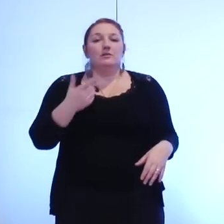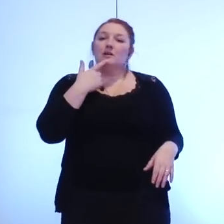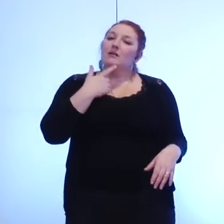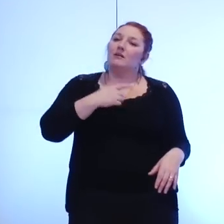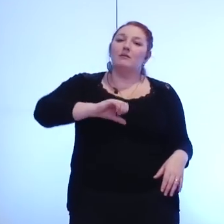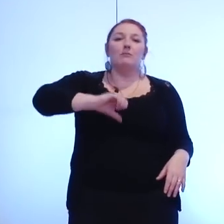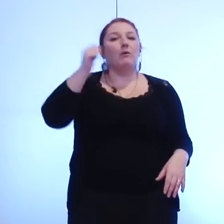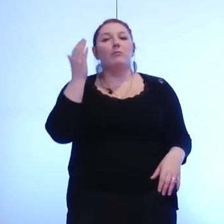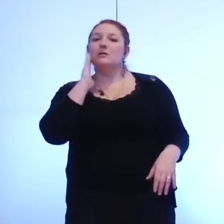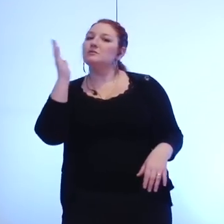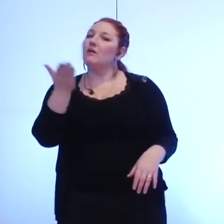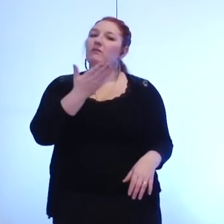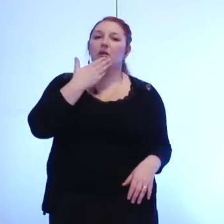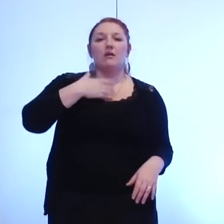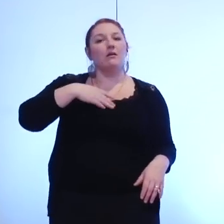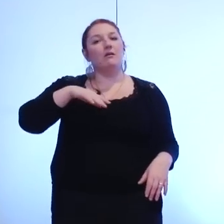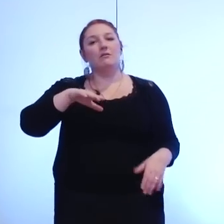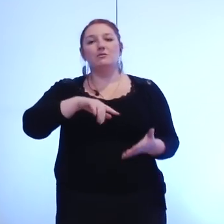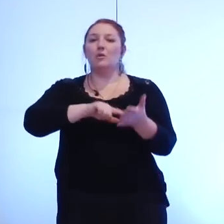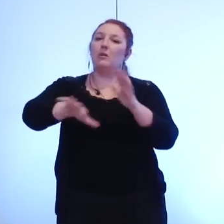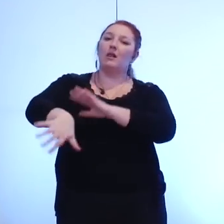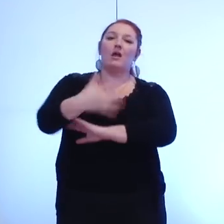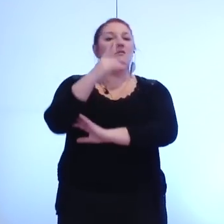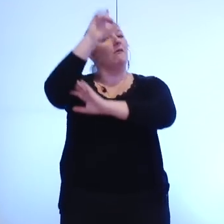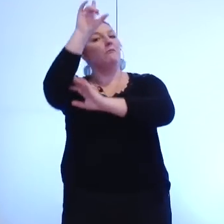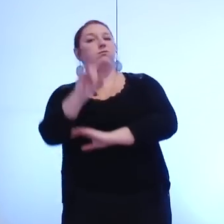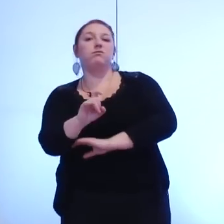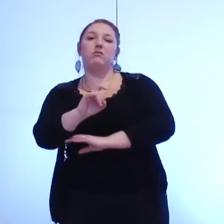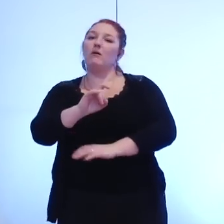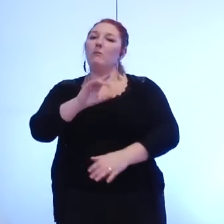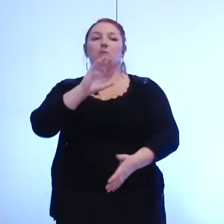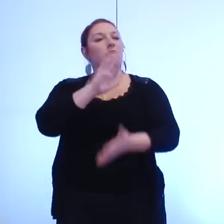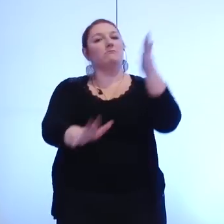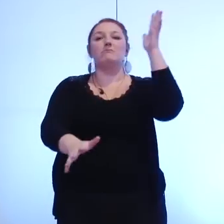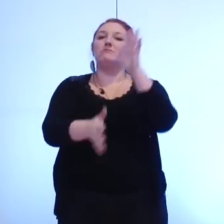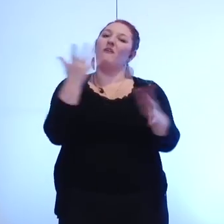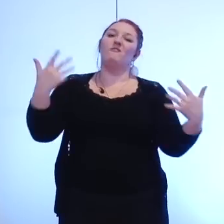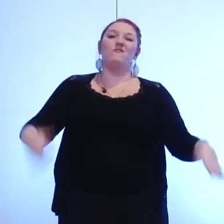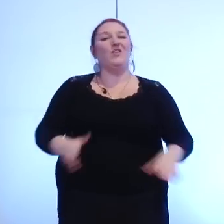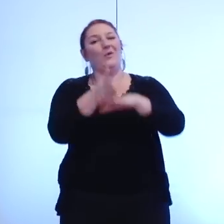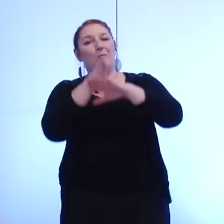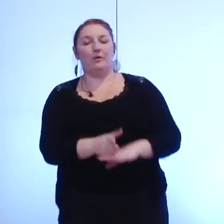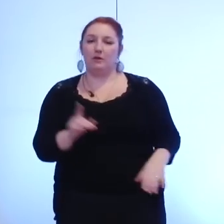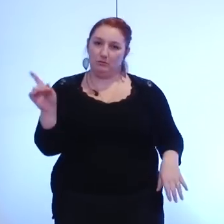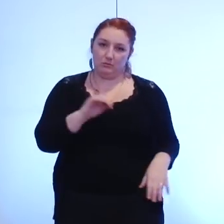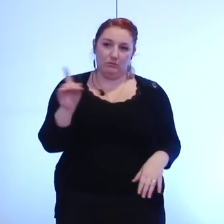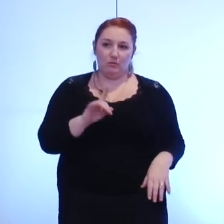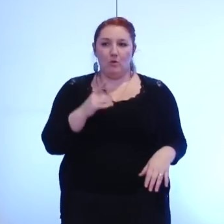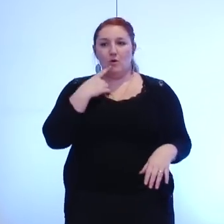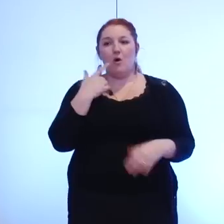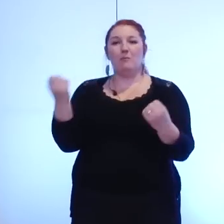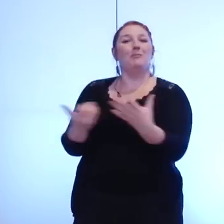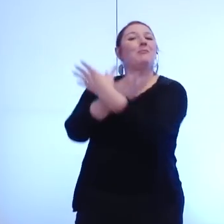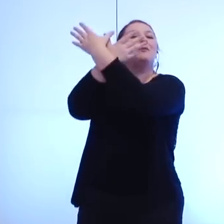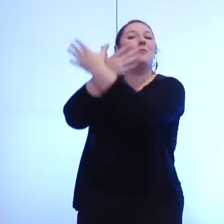et sortons finalement de ce débat simple qui consiste à dire finalement le passage métropole est